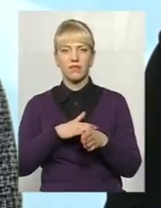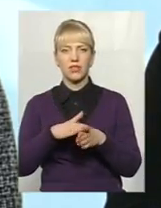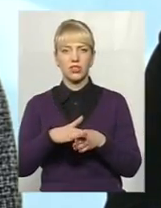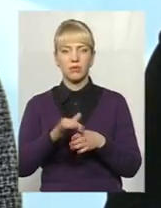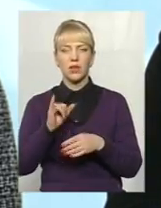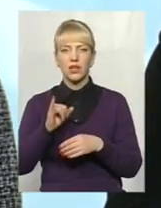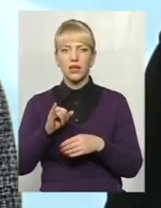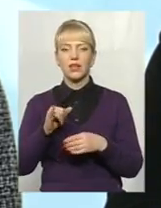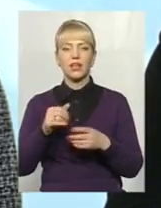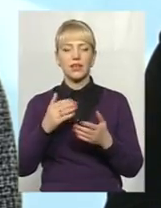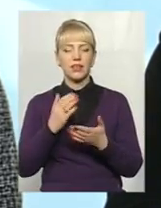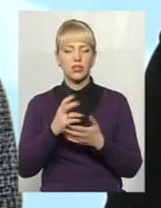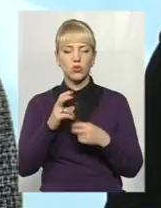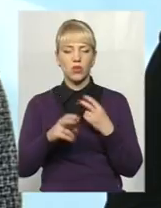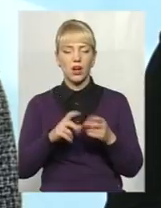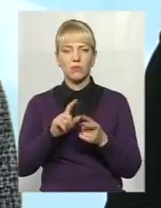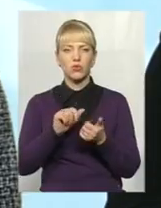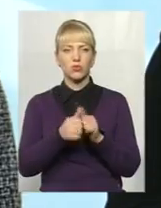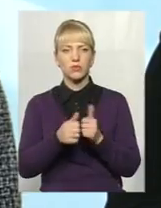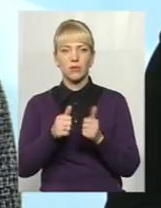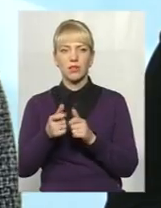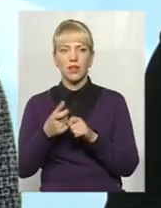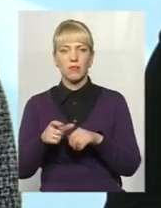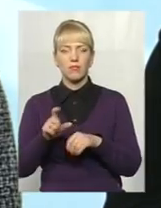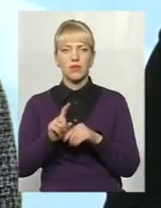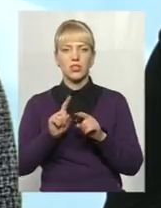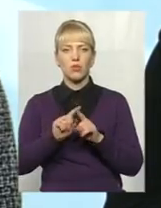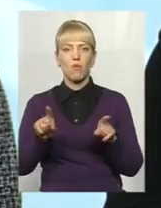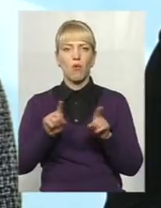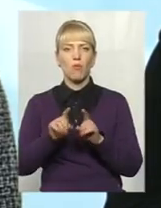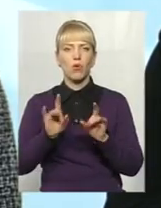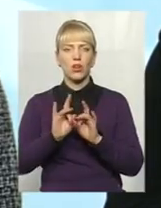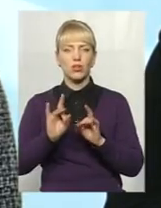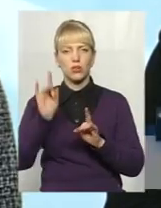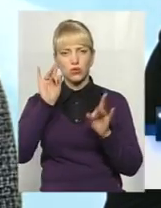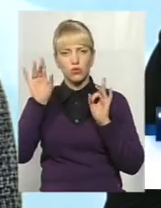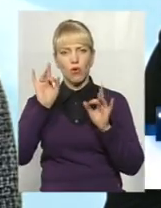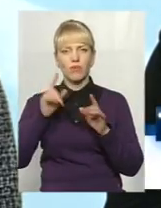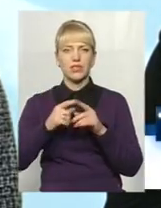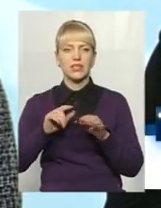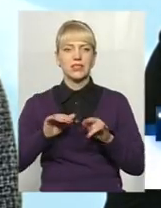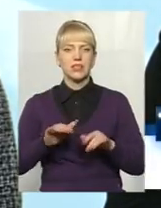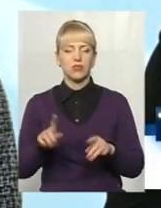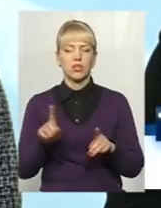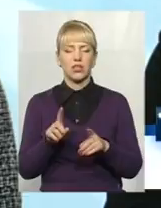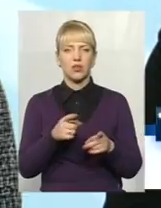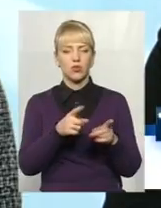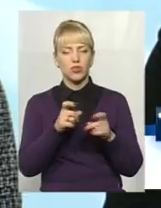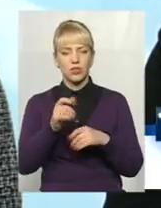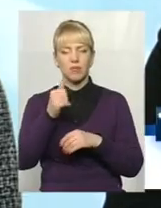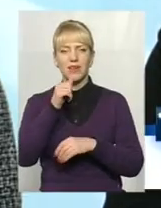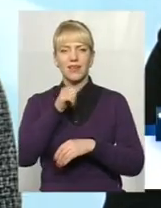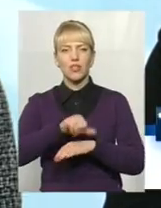Шукаємо шляхи для того, щоб замінити на більш популяризовані заходи, які би долучили іноземного туриста.